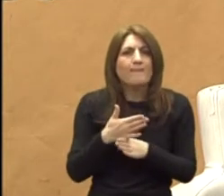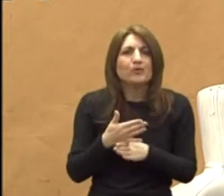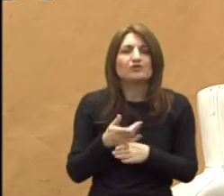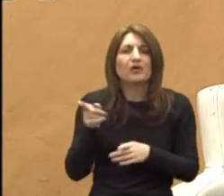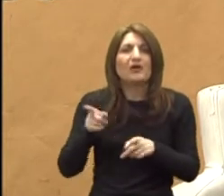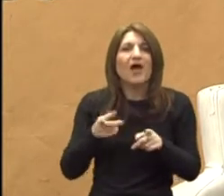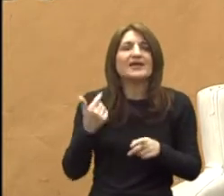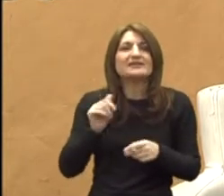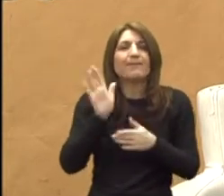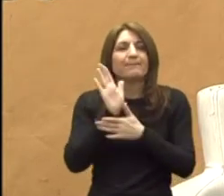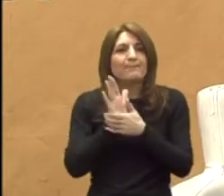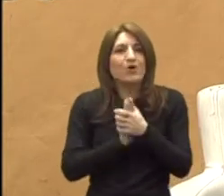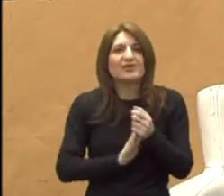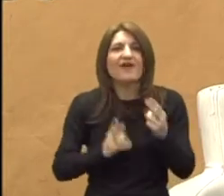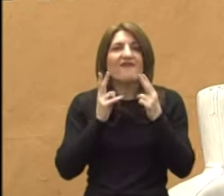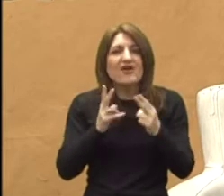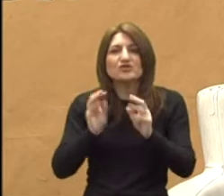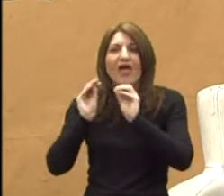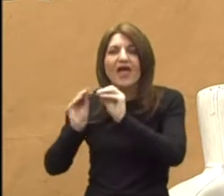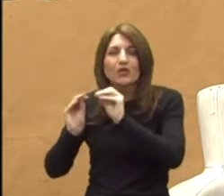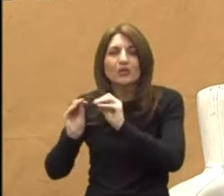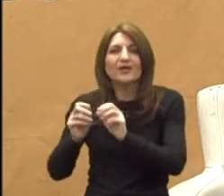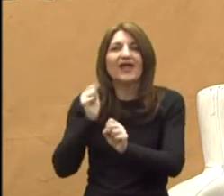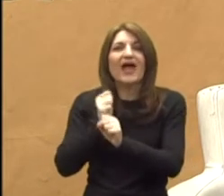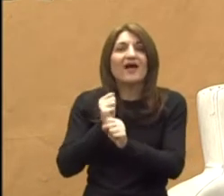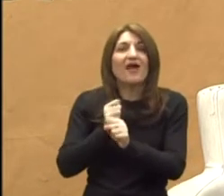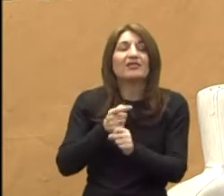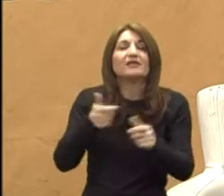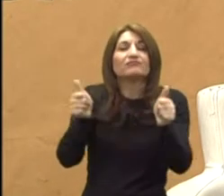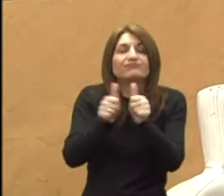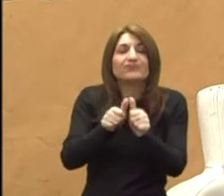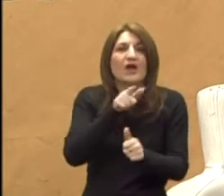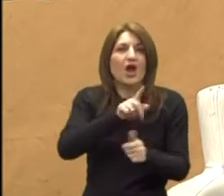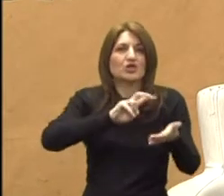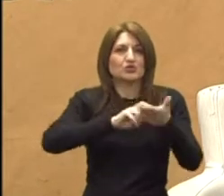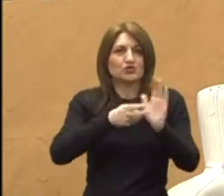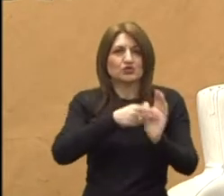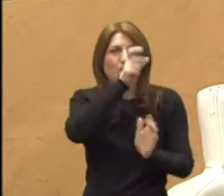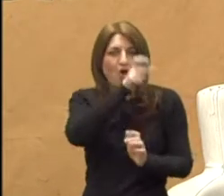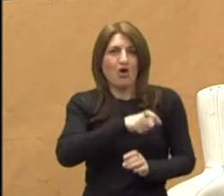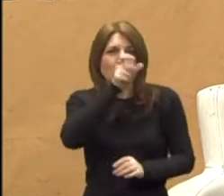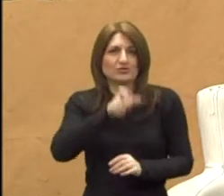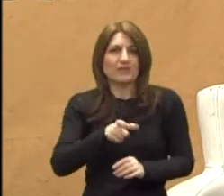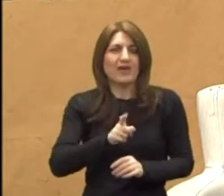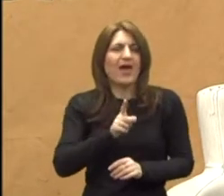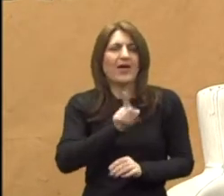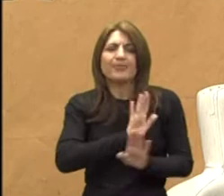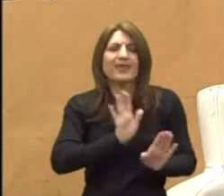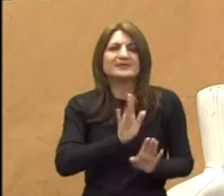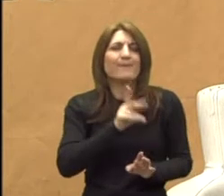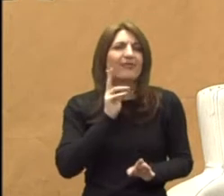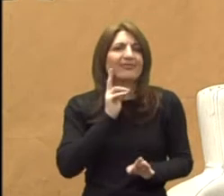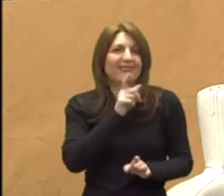početka bitna edukacija, bitan je rad svog stručnog osoblja vrtića. Ne samo odgajatelja, nego